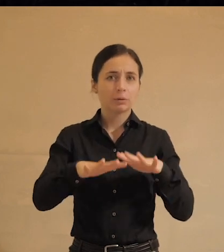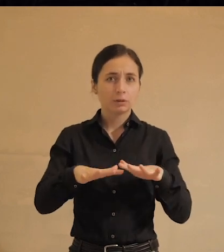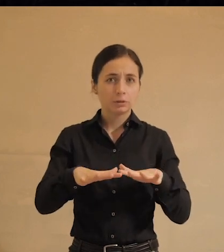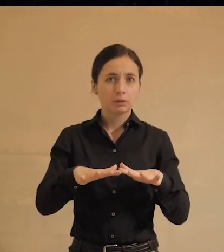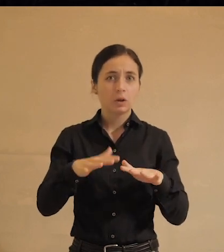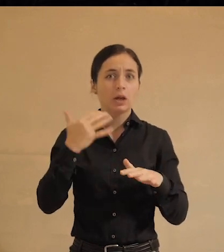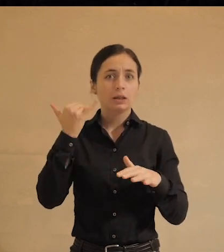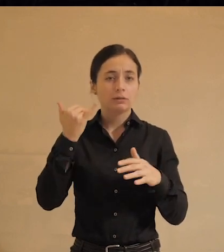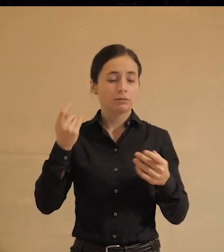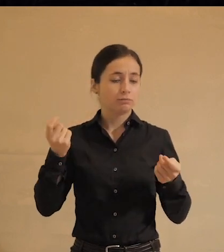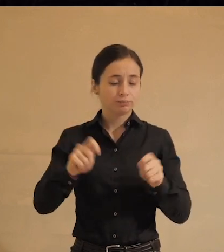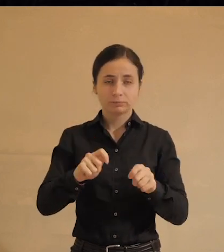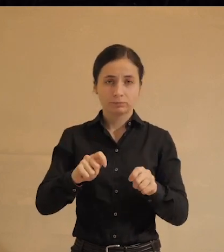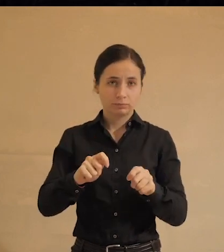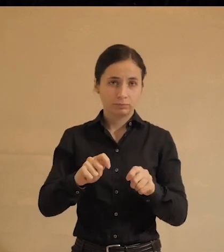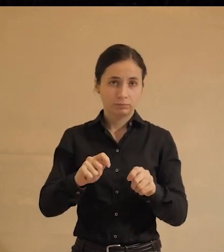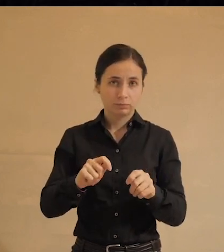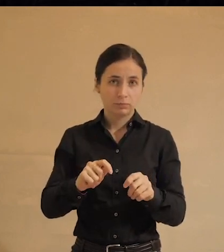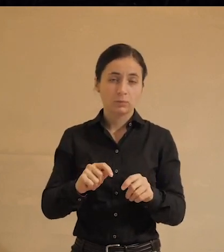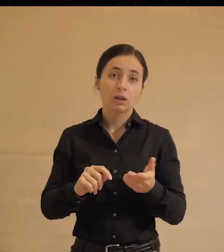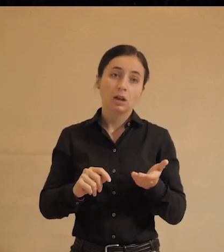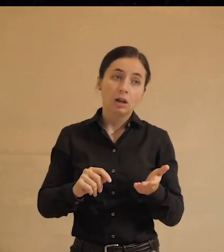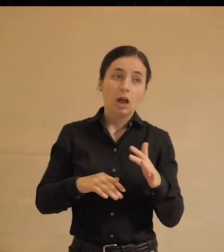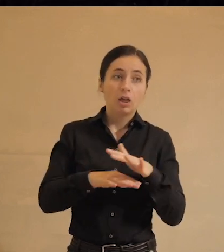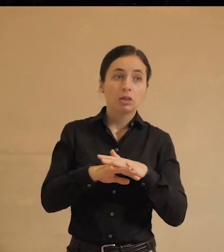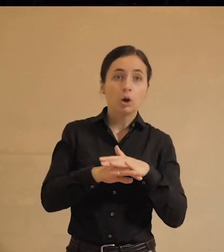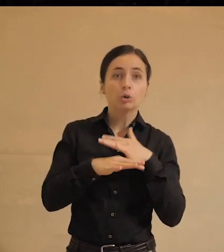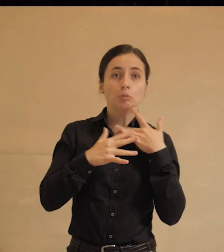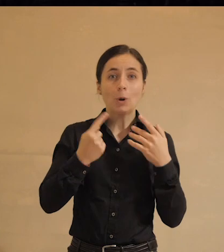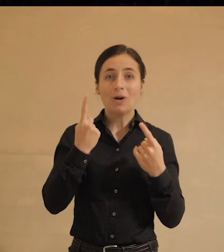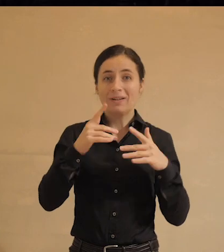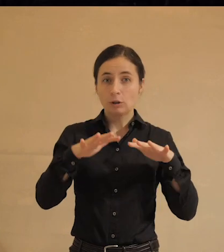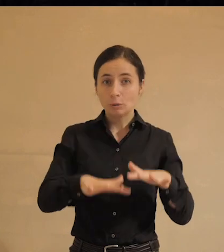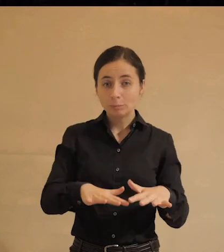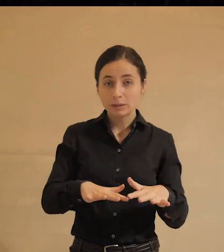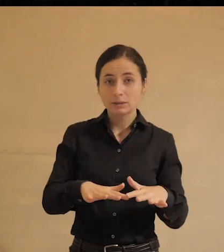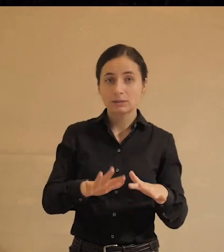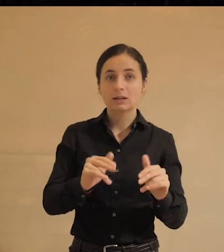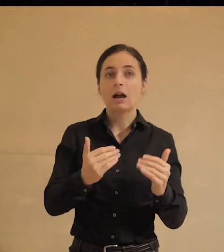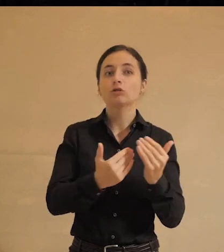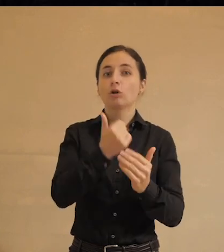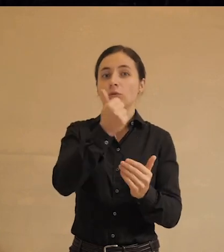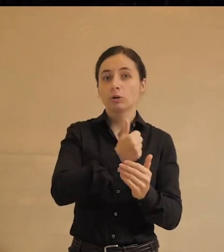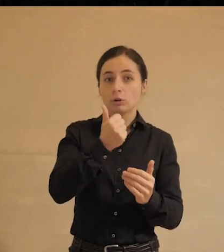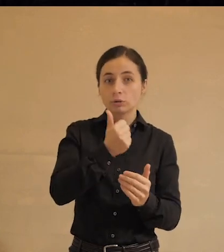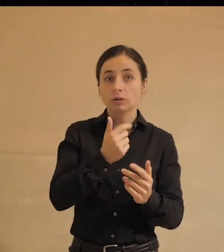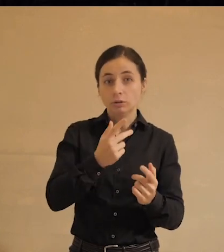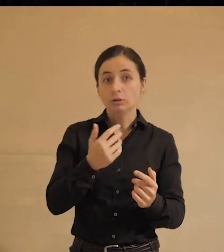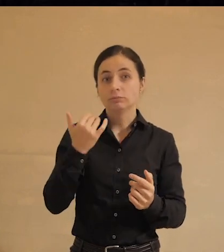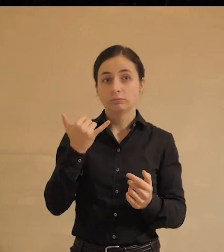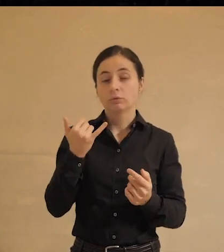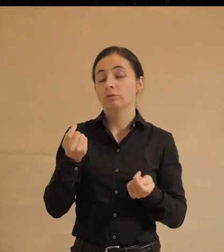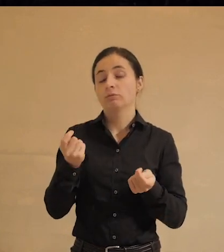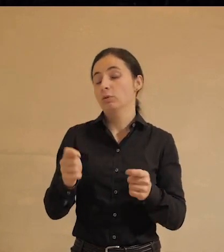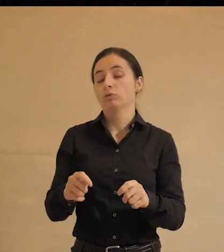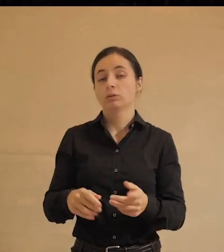мобильный интернет отрубается и так. То ли потому, что народу слишком много в одном месте, как на Новый год, то ли по какой-то другой причине.